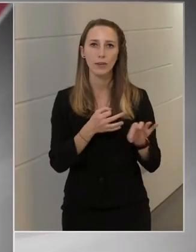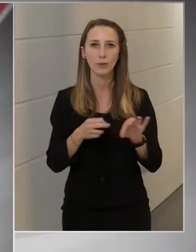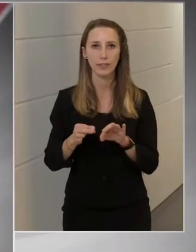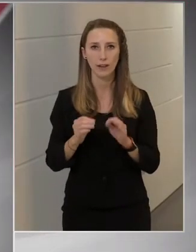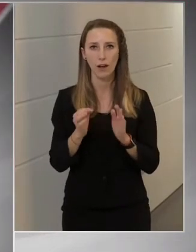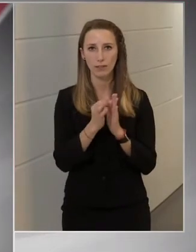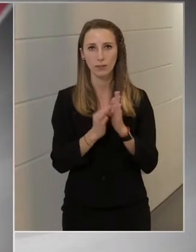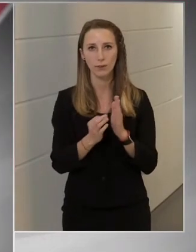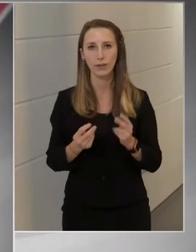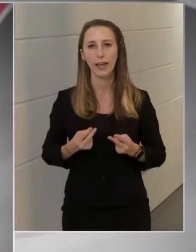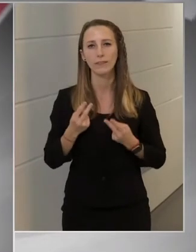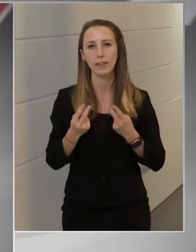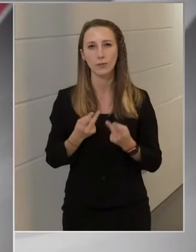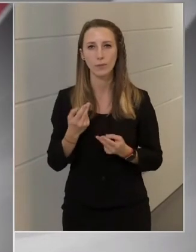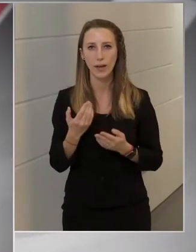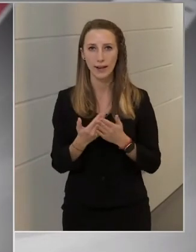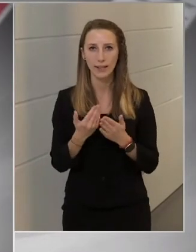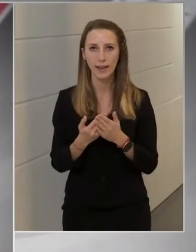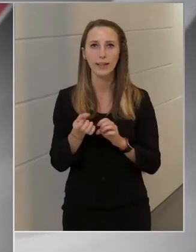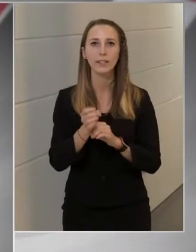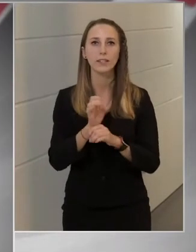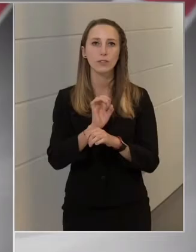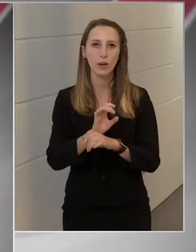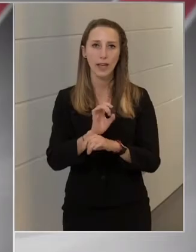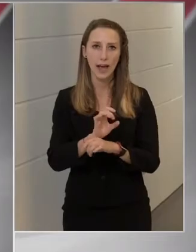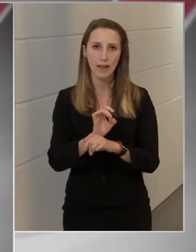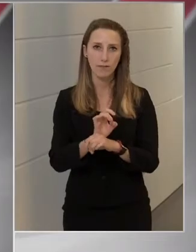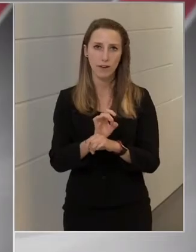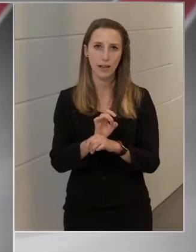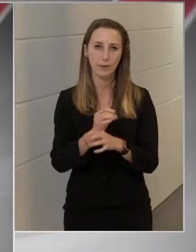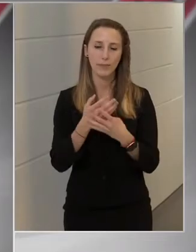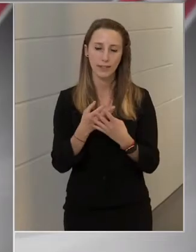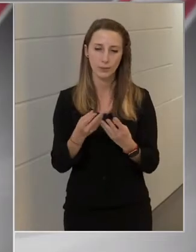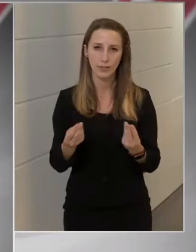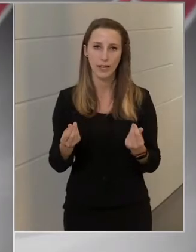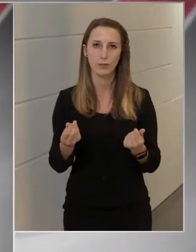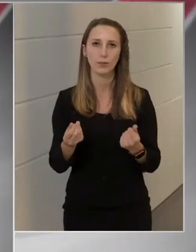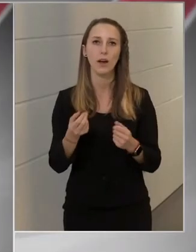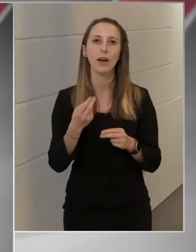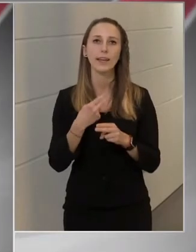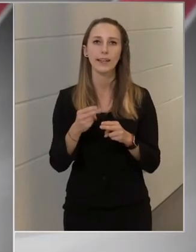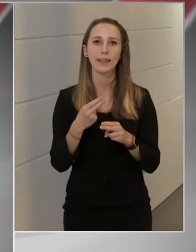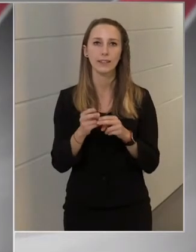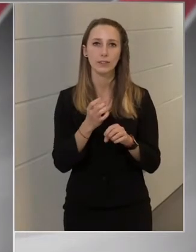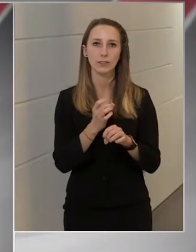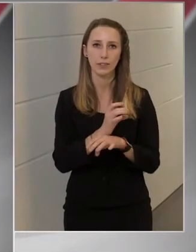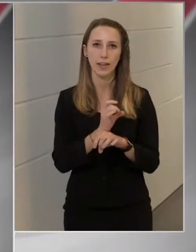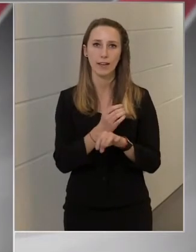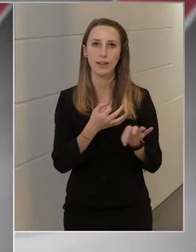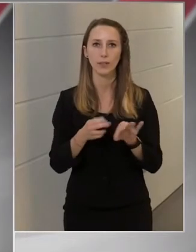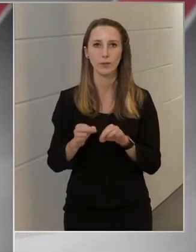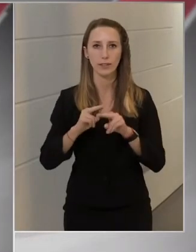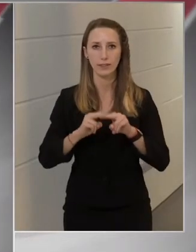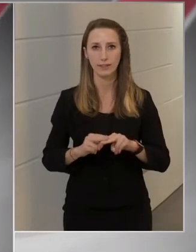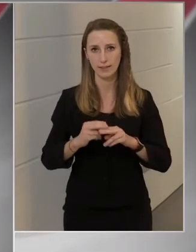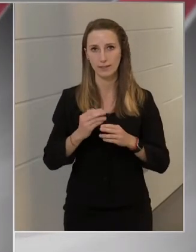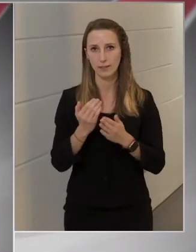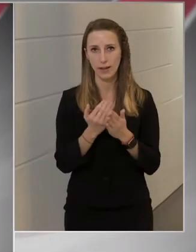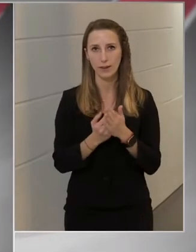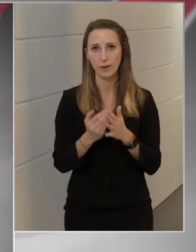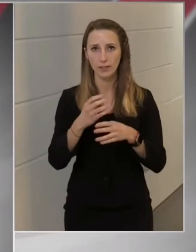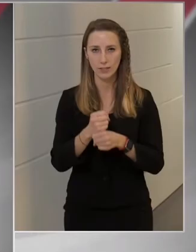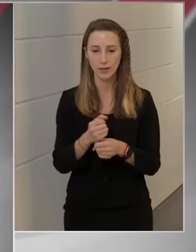kedvezőbbek legyenek, és a járvány megszüntessük, a higiénés és a járványügyi rendszabályokat tartsák be.